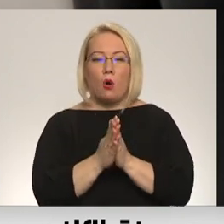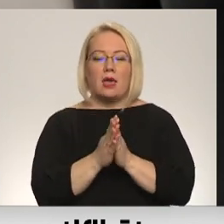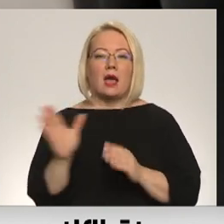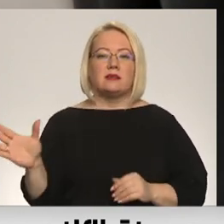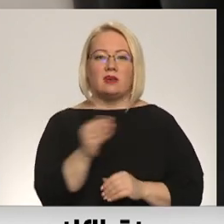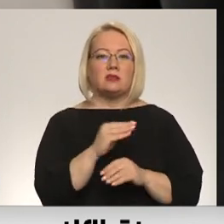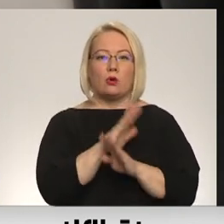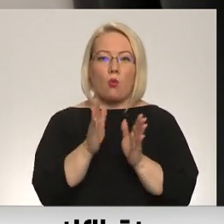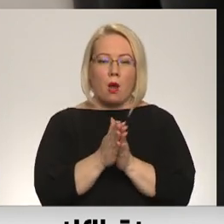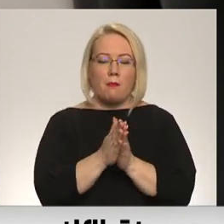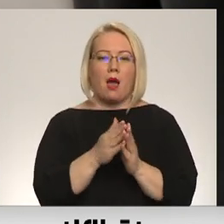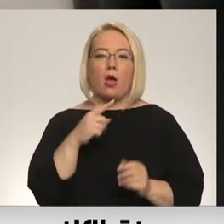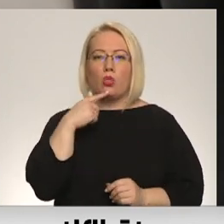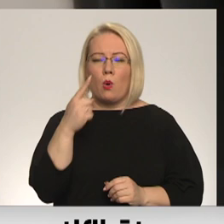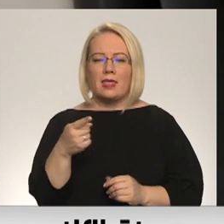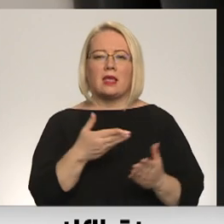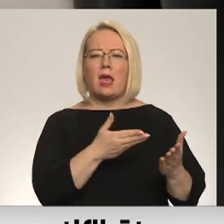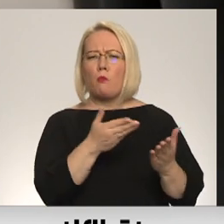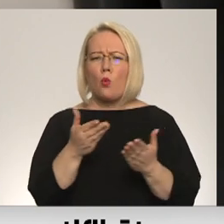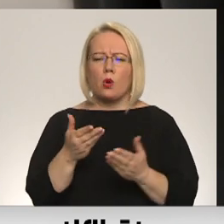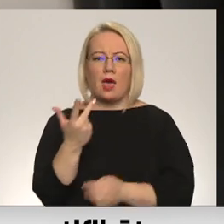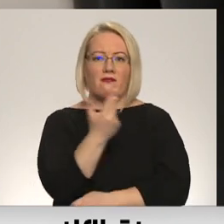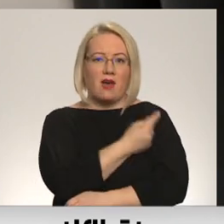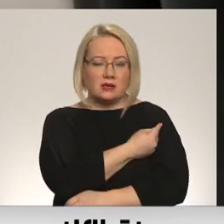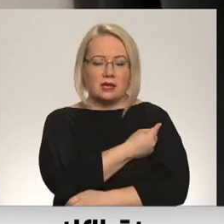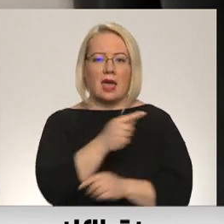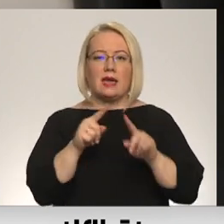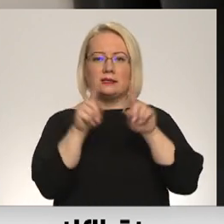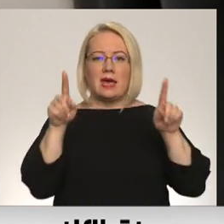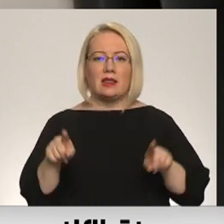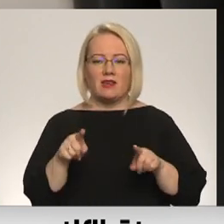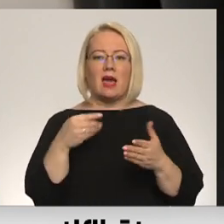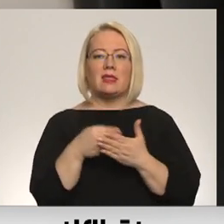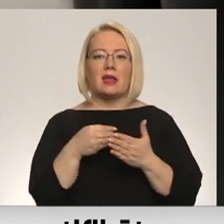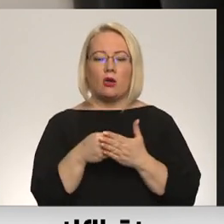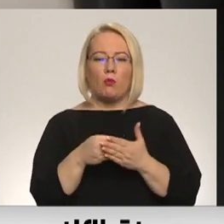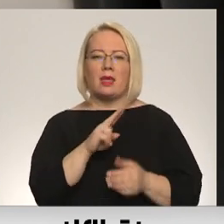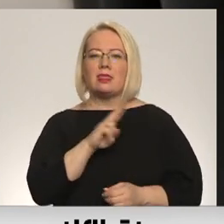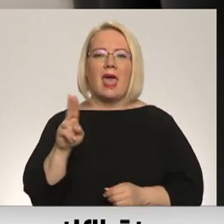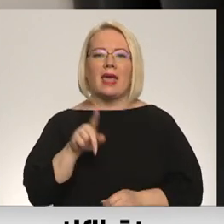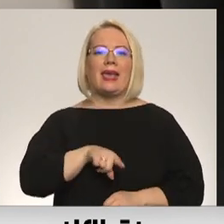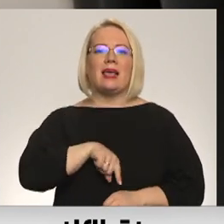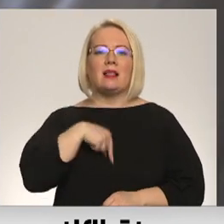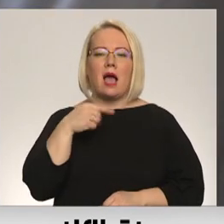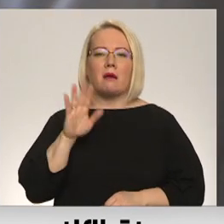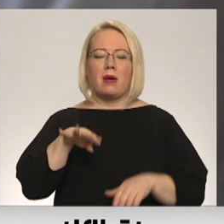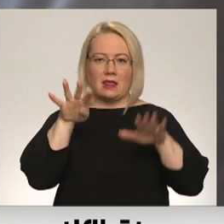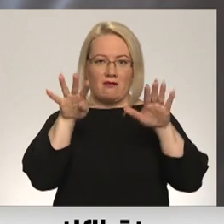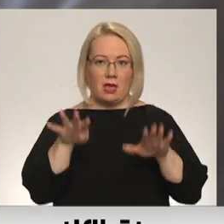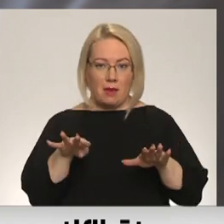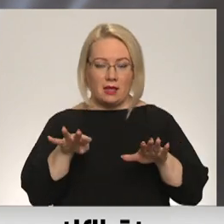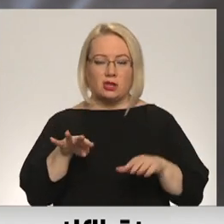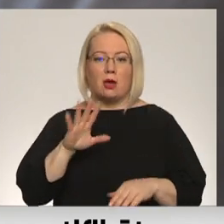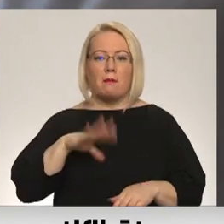noteikti, jebkurai vakcīnai šī certifikāta derīgumu ne ilgāk pat deviņiem mēnešiem. Pēc